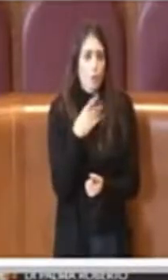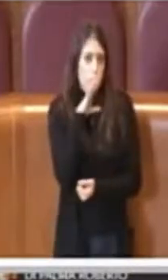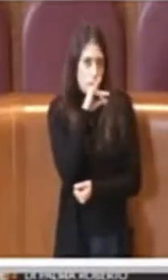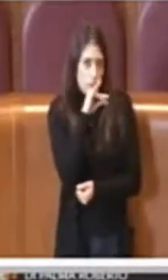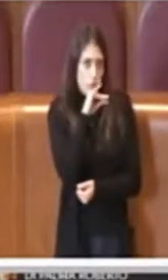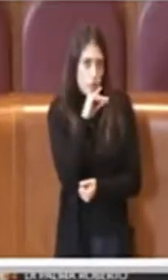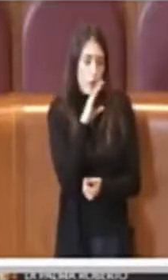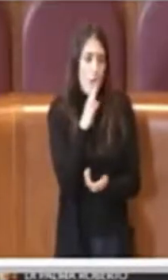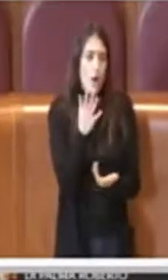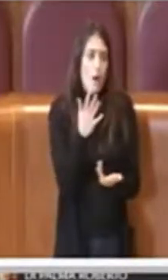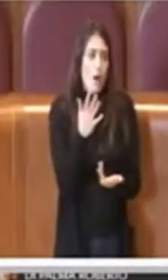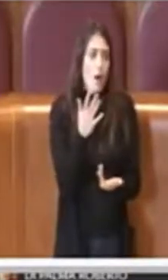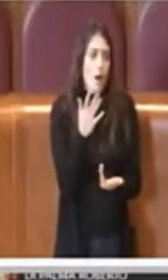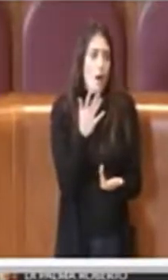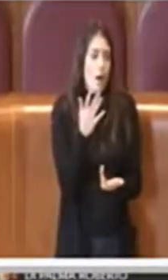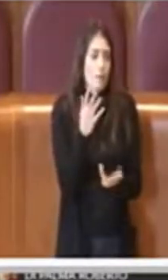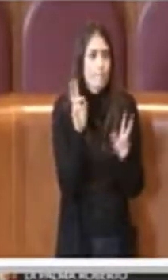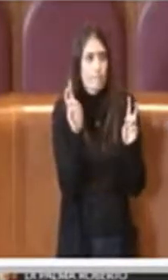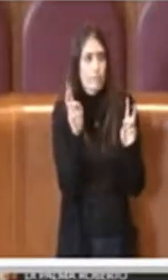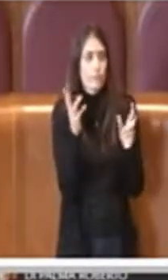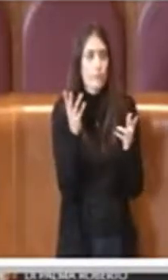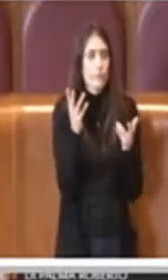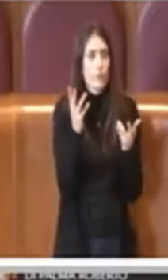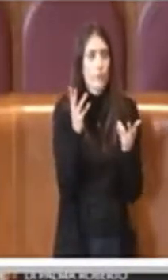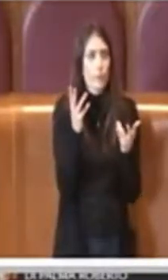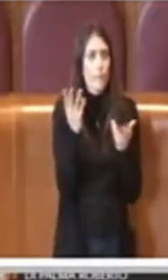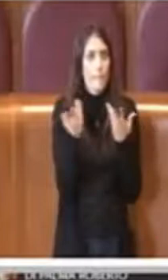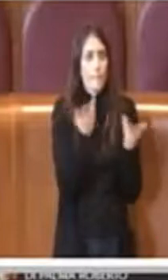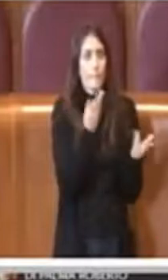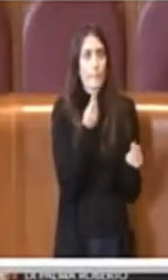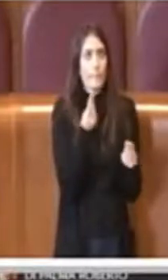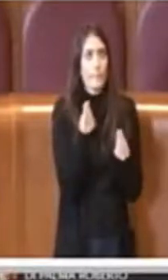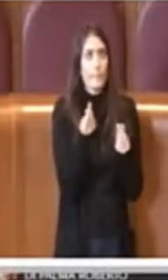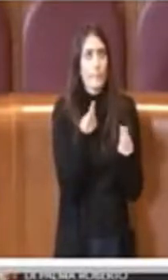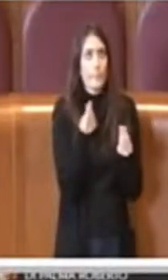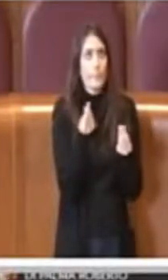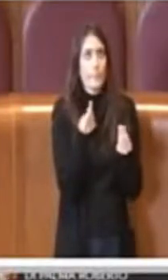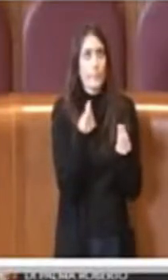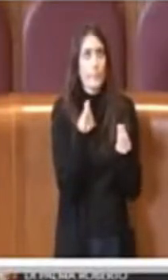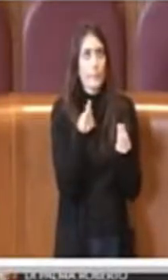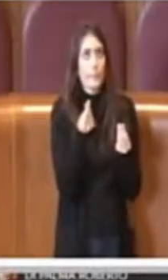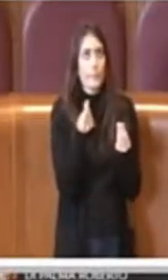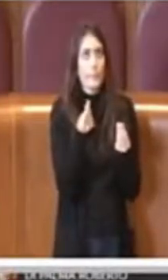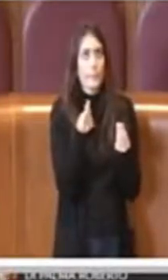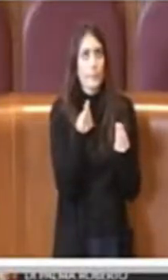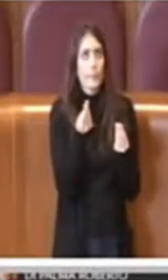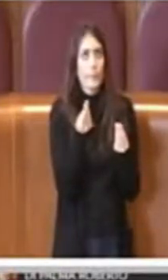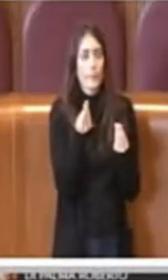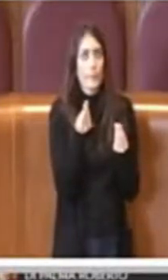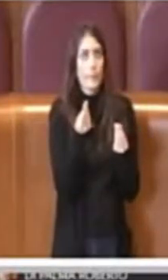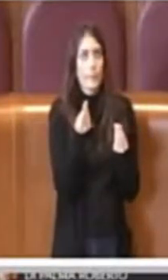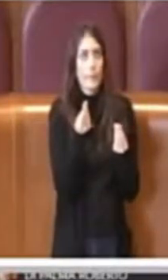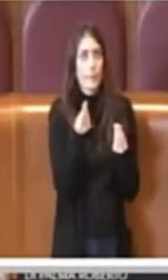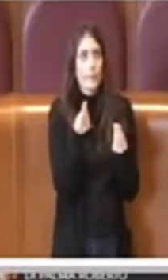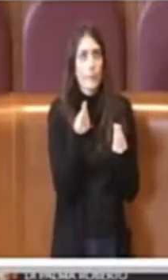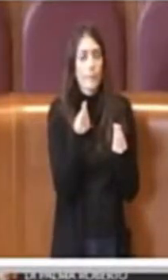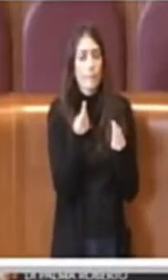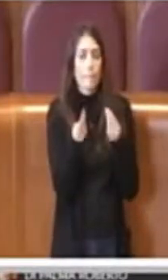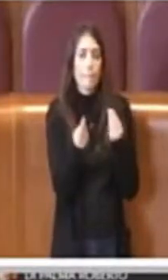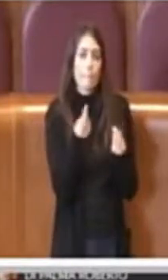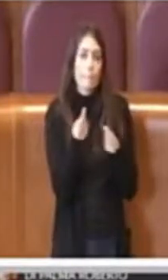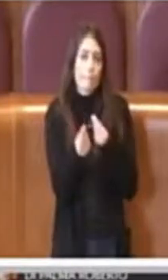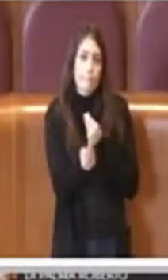una